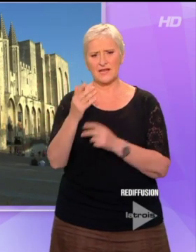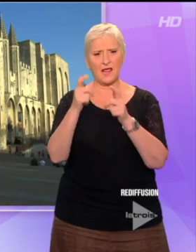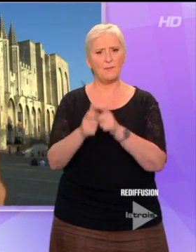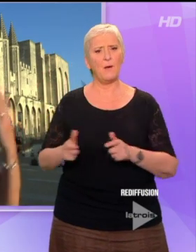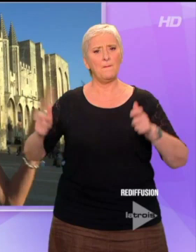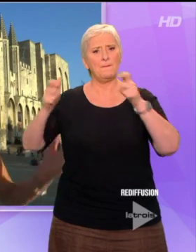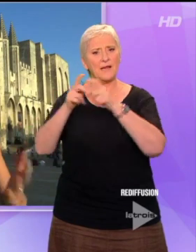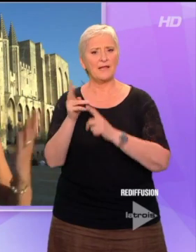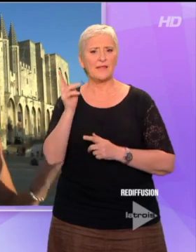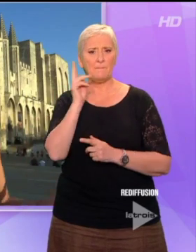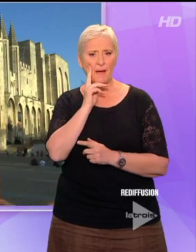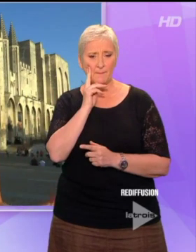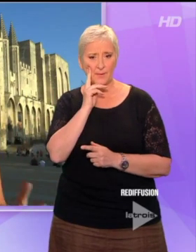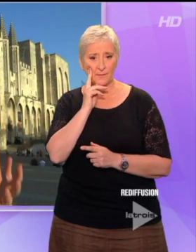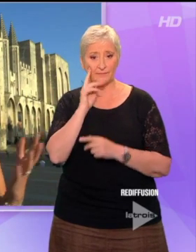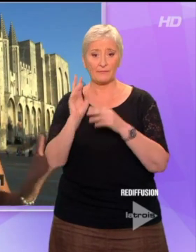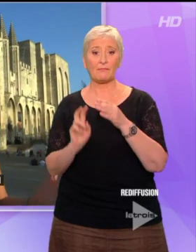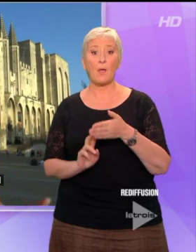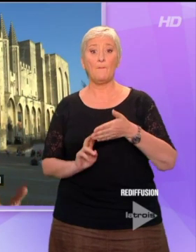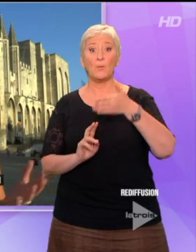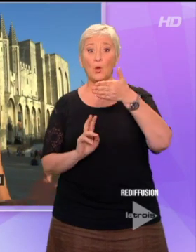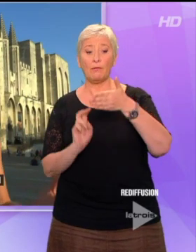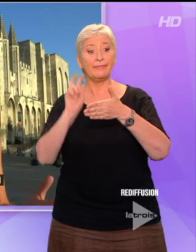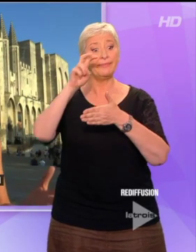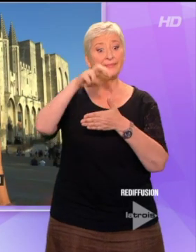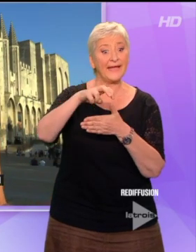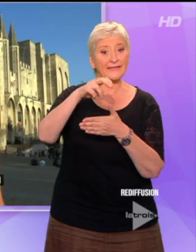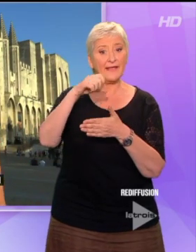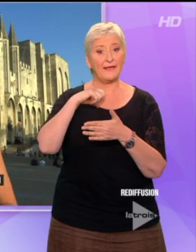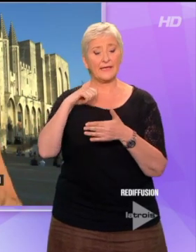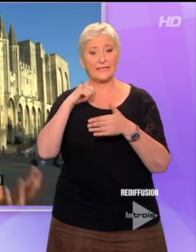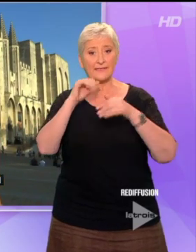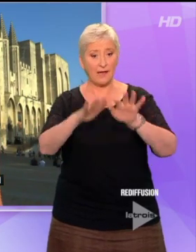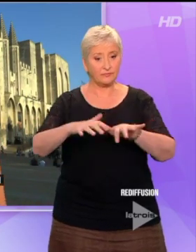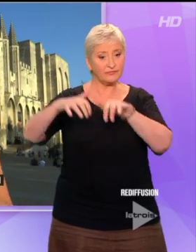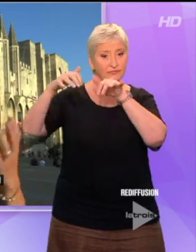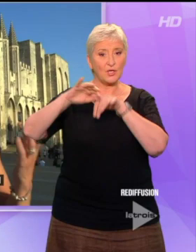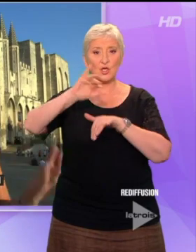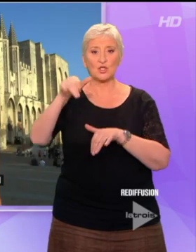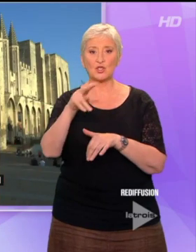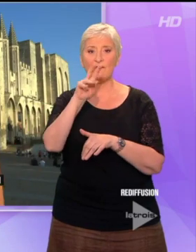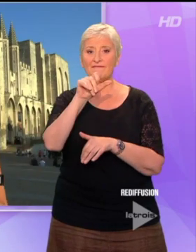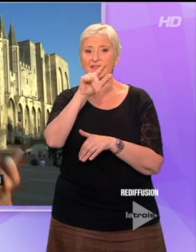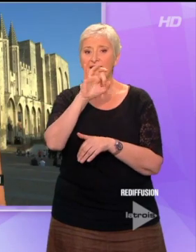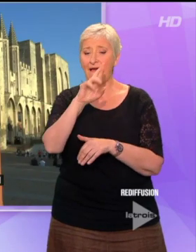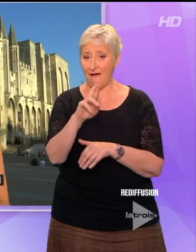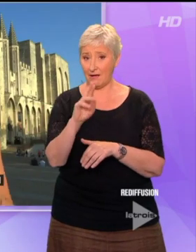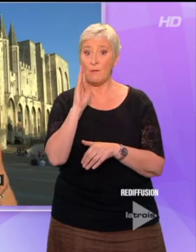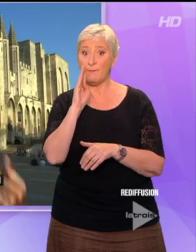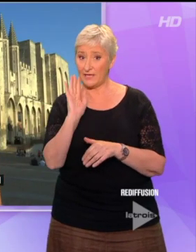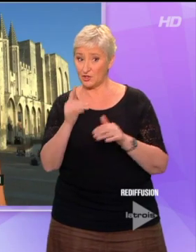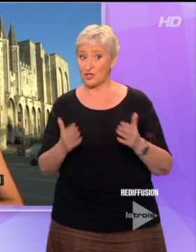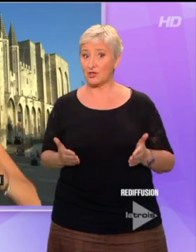des Papes. derrière ces hautes murailles, les traiteaux mythiques de Jean Villard, où les Belges se sont déjà essayés. Ils ont goûté